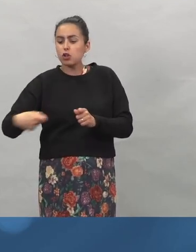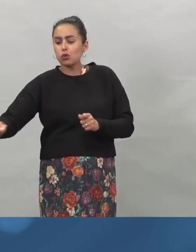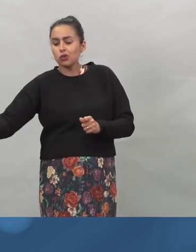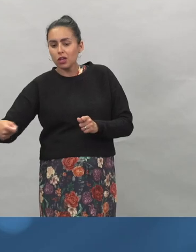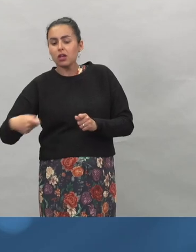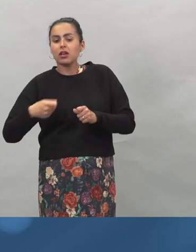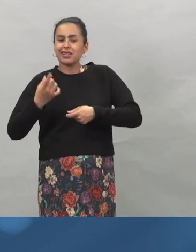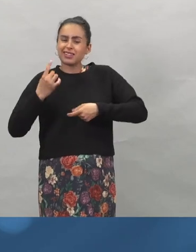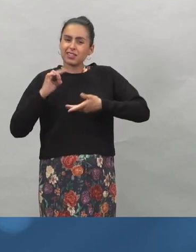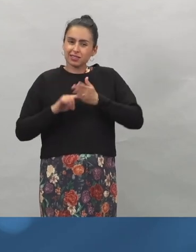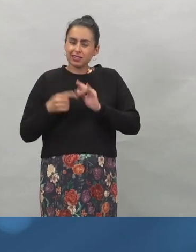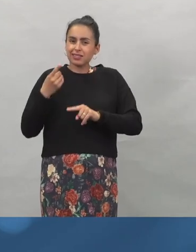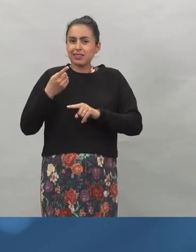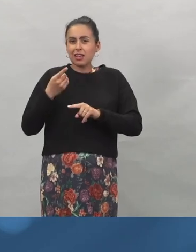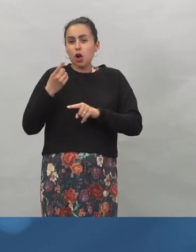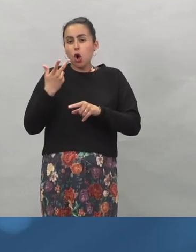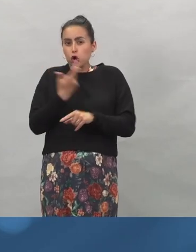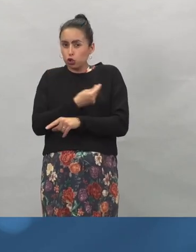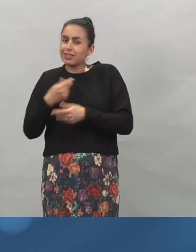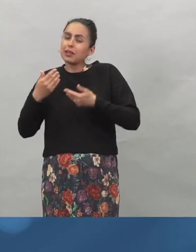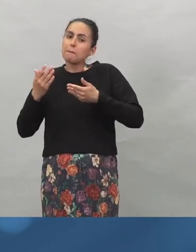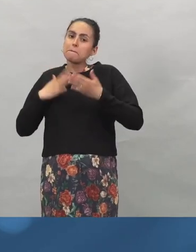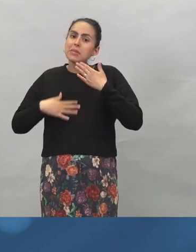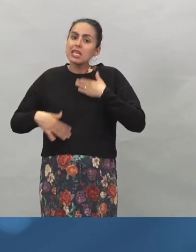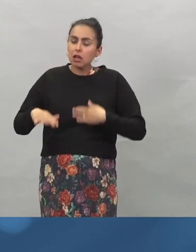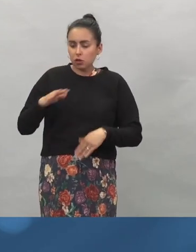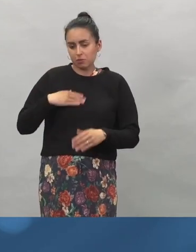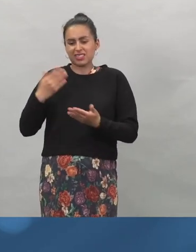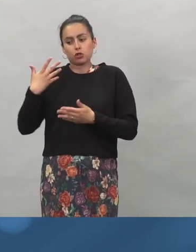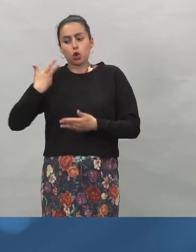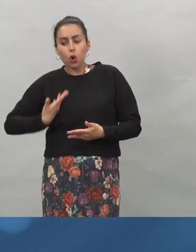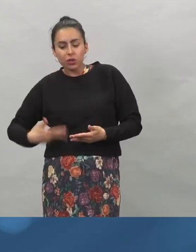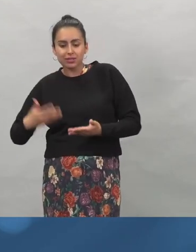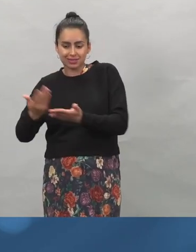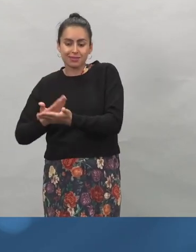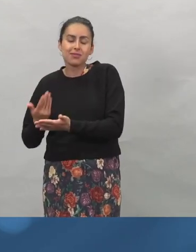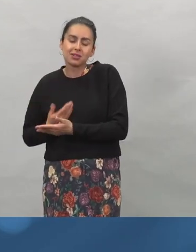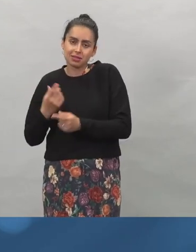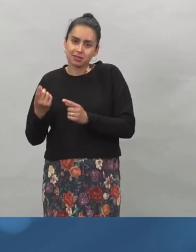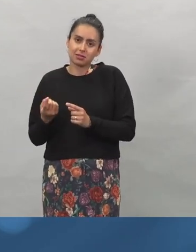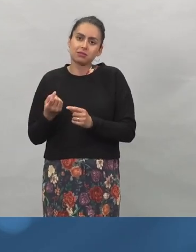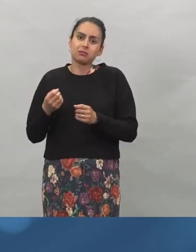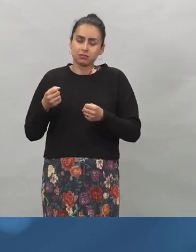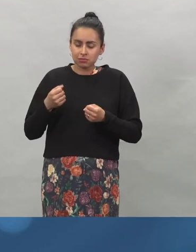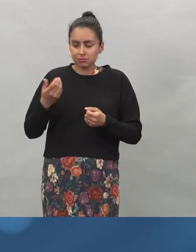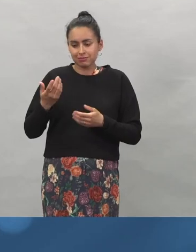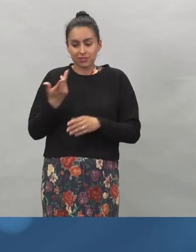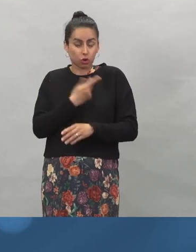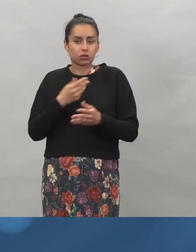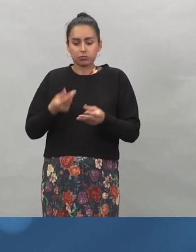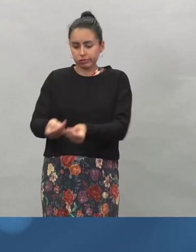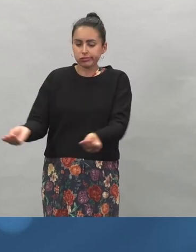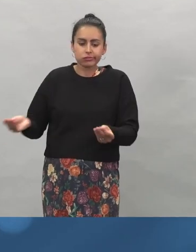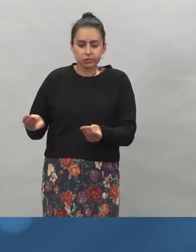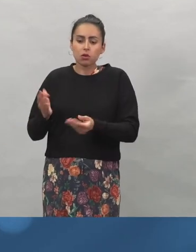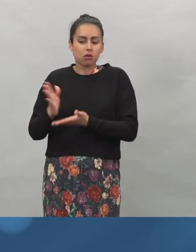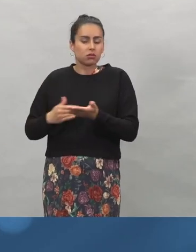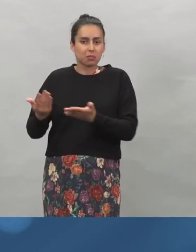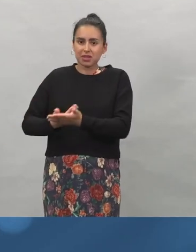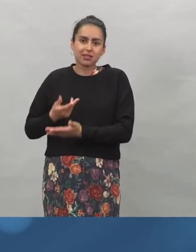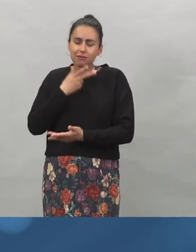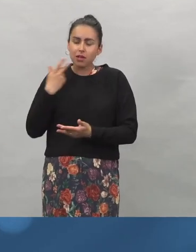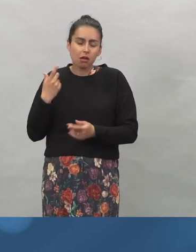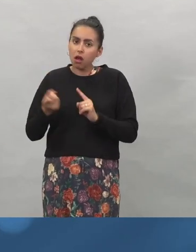rokotteita käytettäisiin köyhissä maissa, jotka osa niistä ei ole edes vielä päässyt aloittamaan koronarokotusohjelmaa.